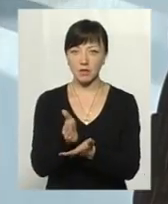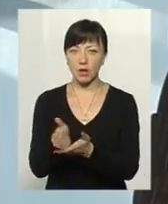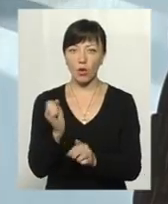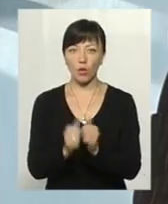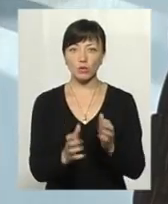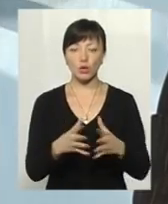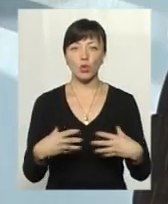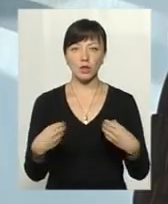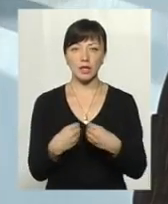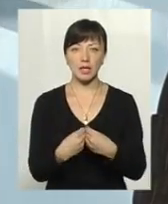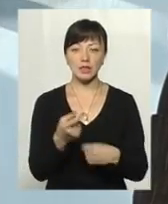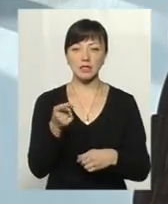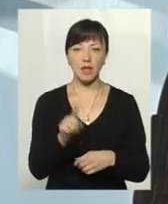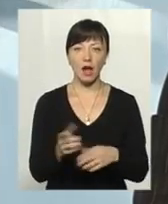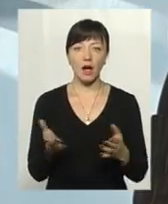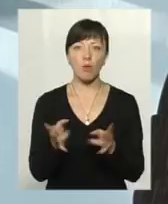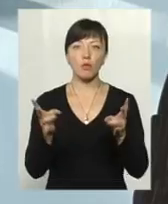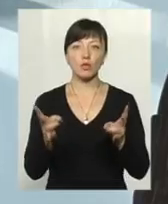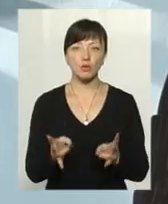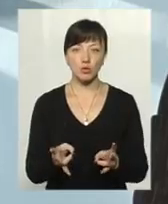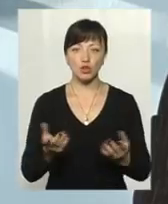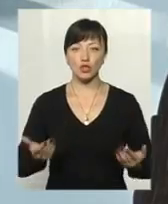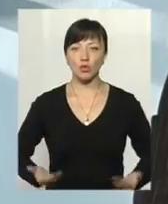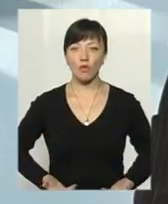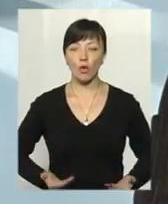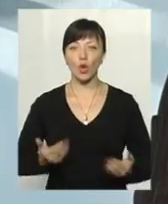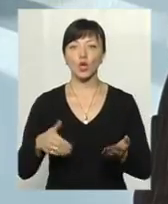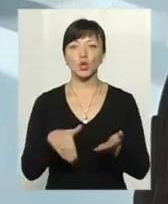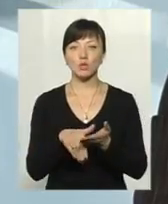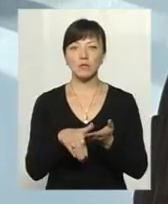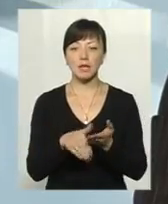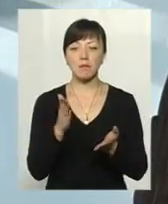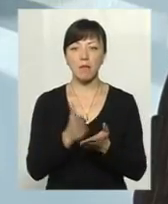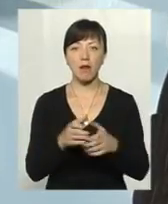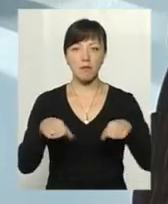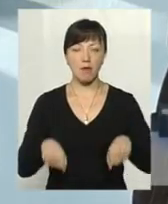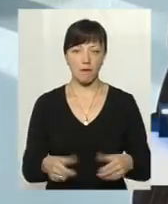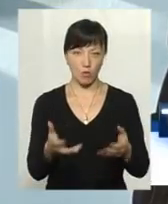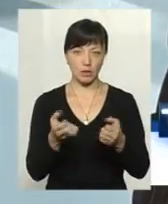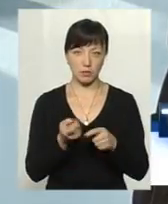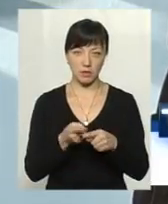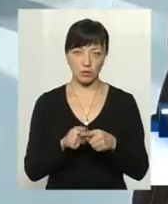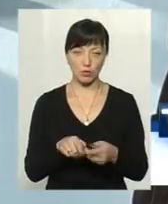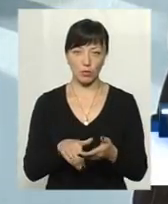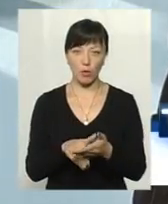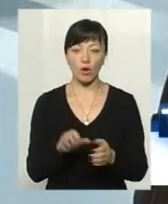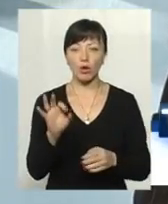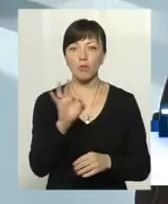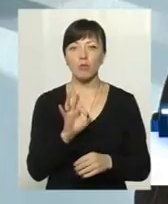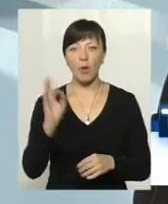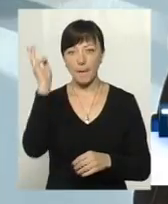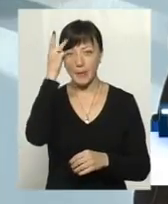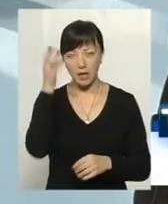до кожної родини та, яка потребує житлової субсидії, яка має право на її отримання. І що стосується